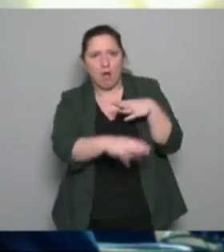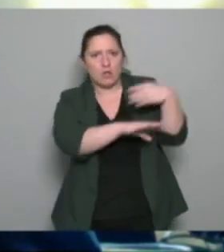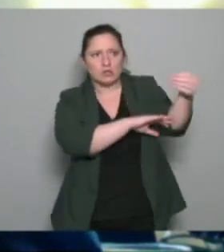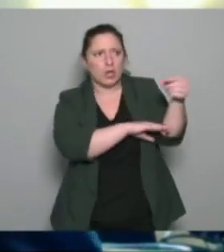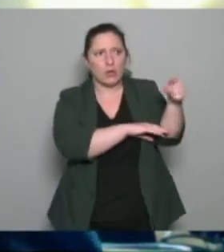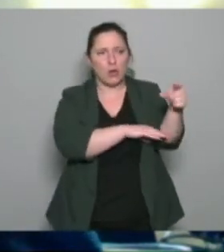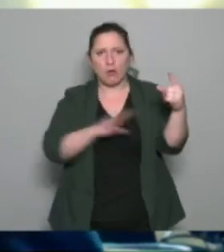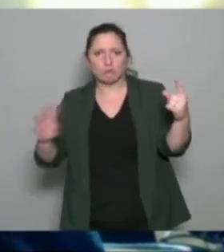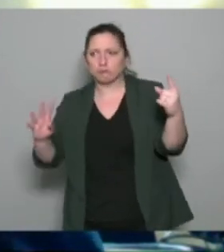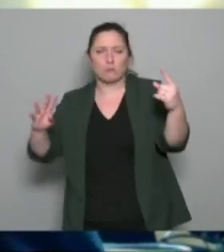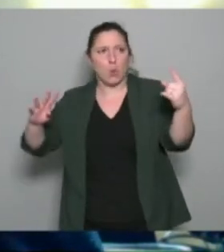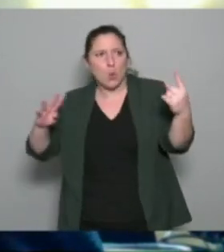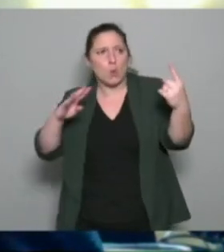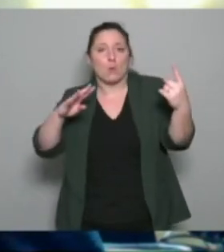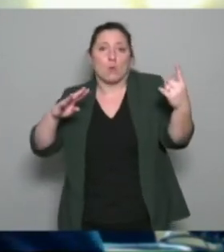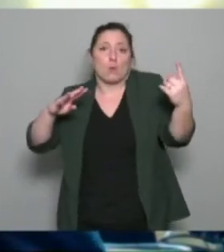publics